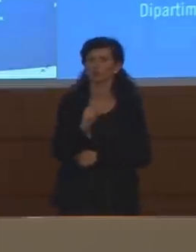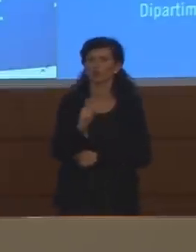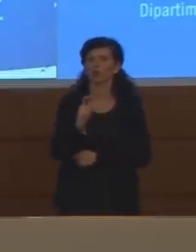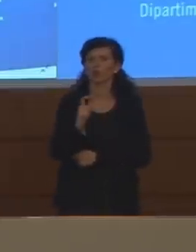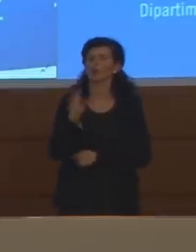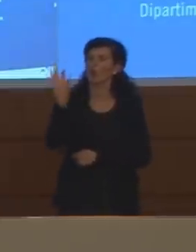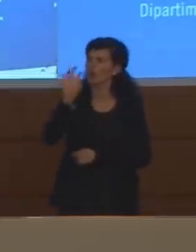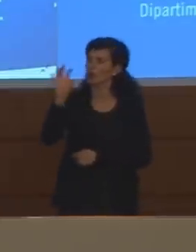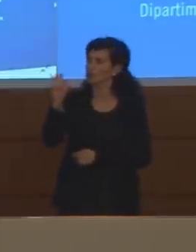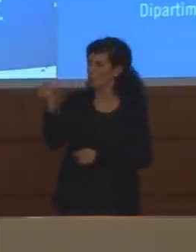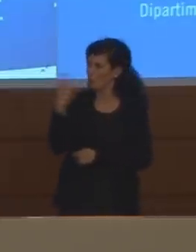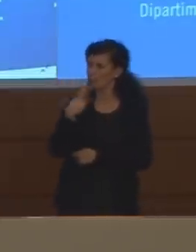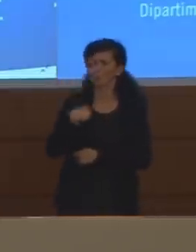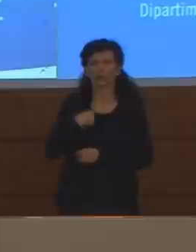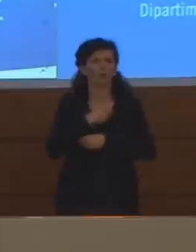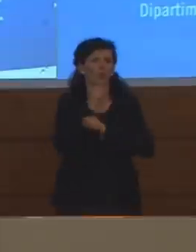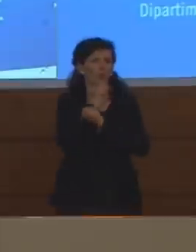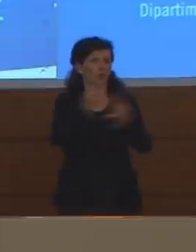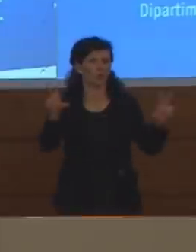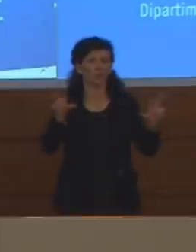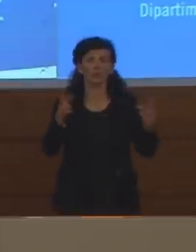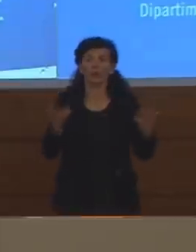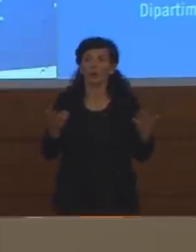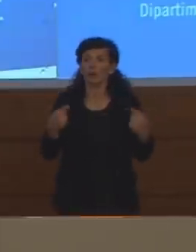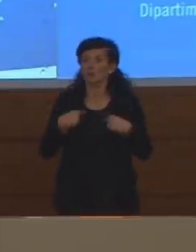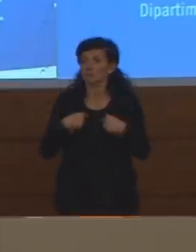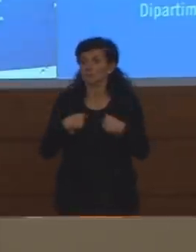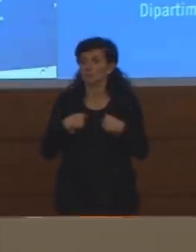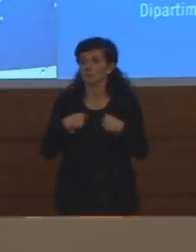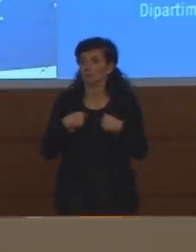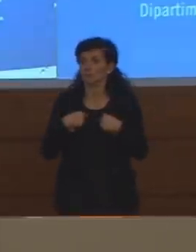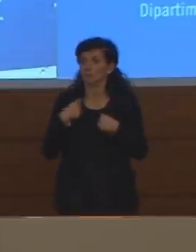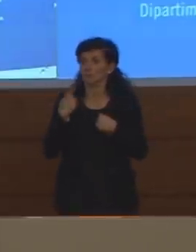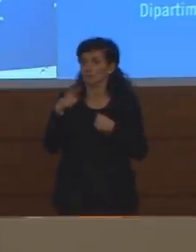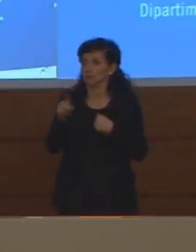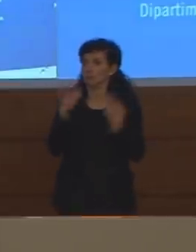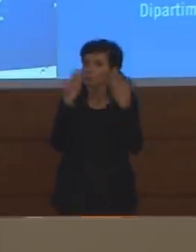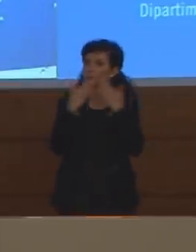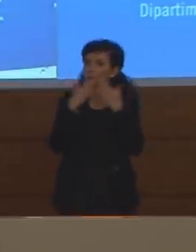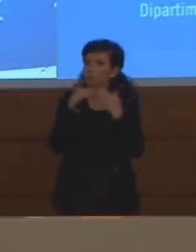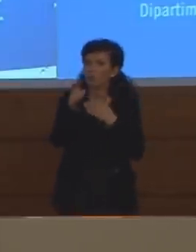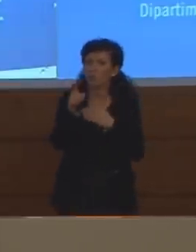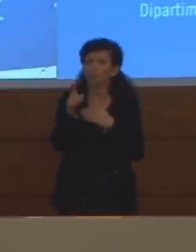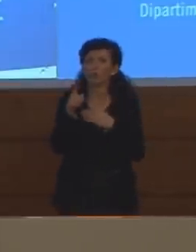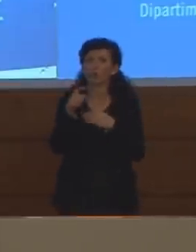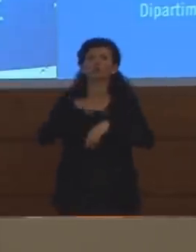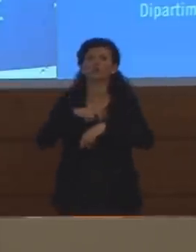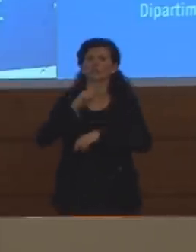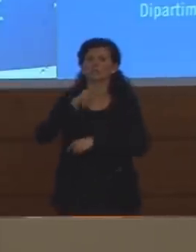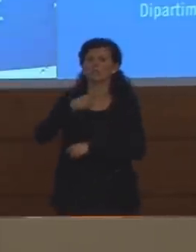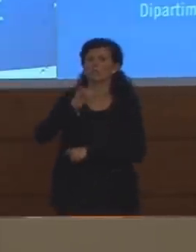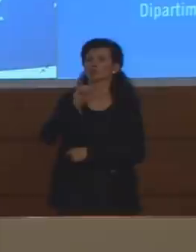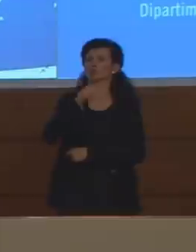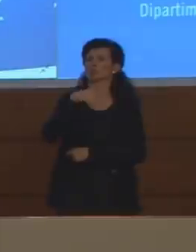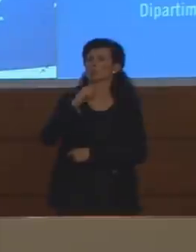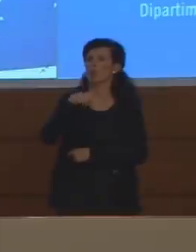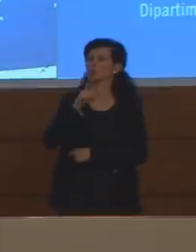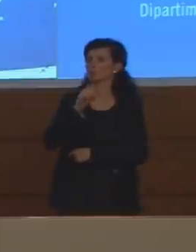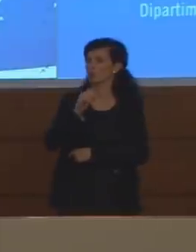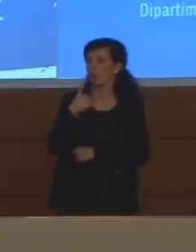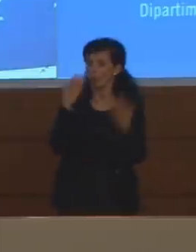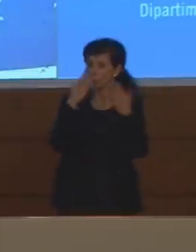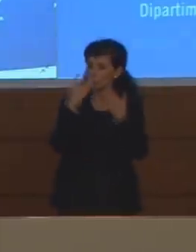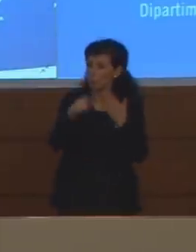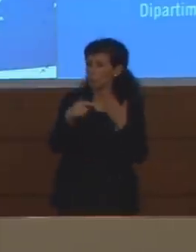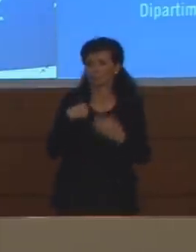non conosco questo studio questa affermazione della dottoressa Gismondo e